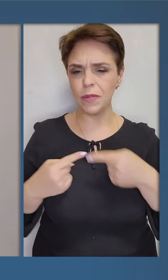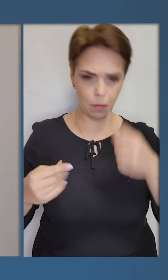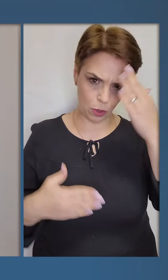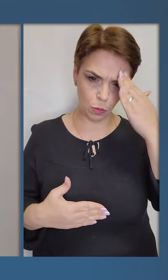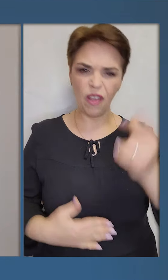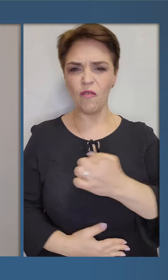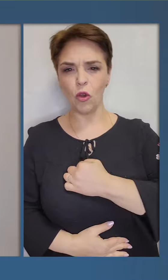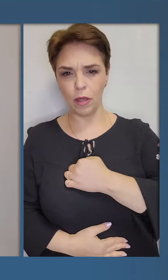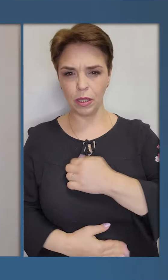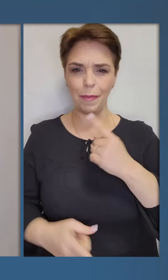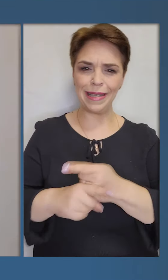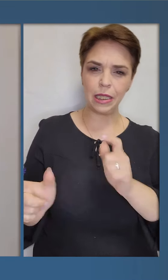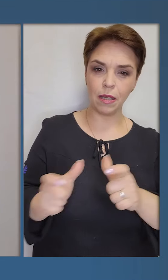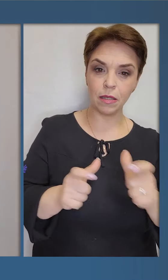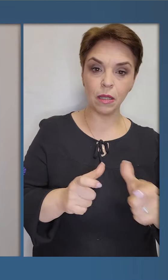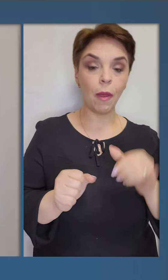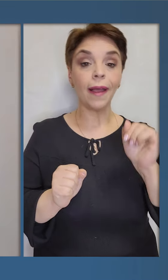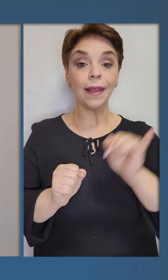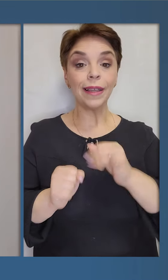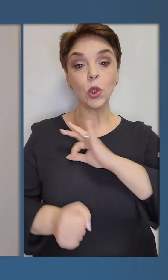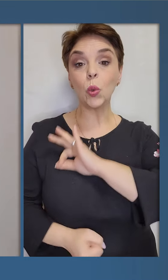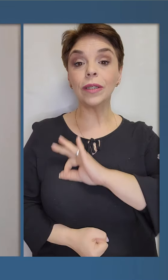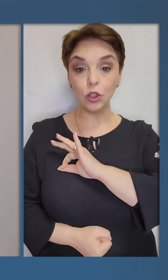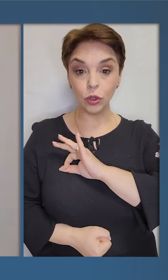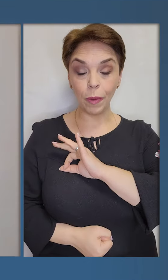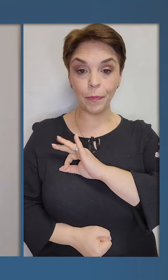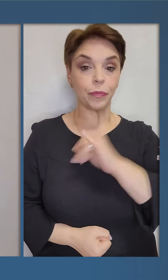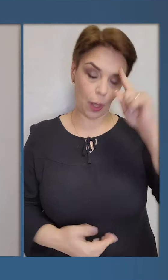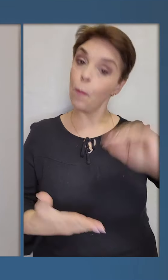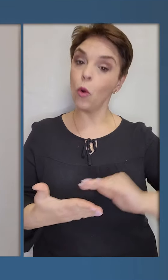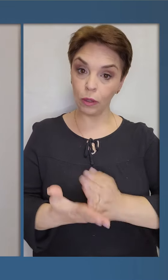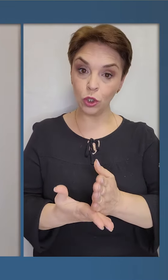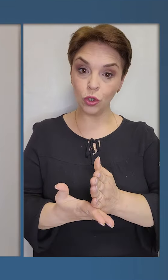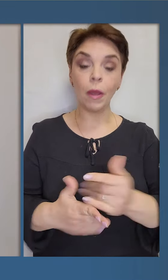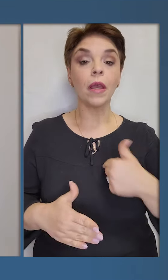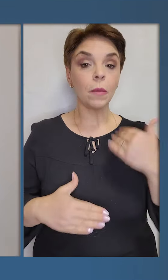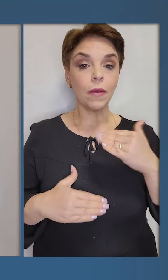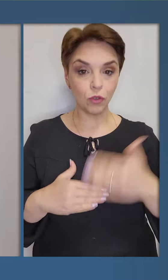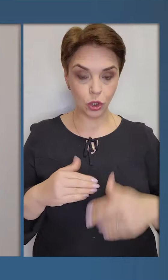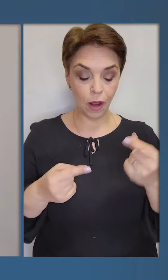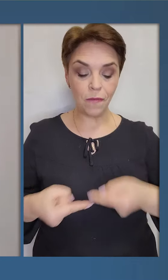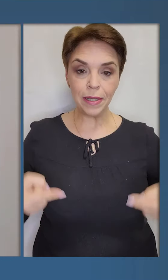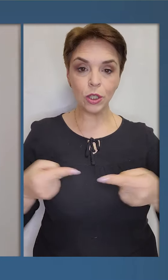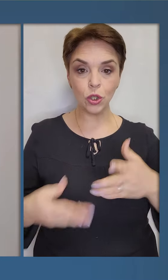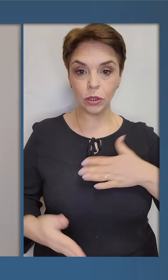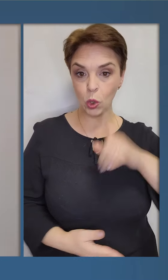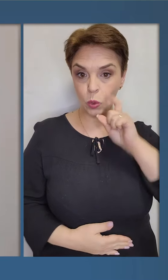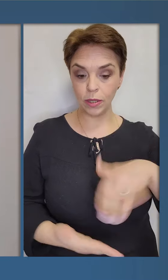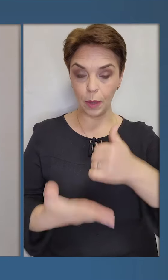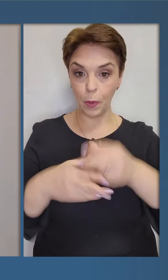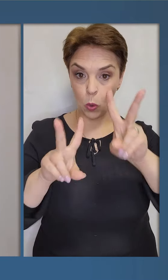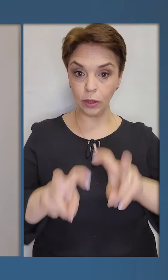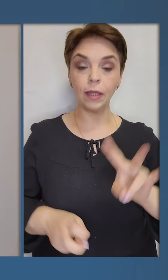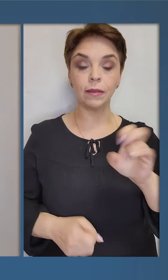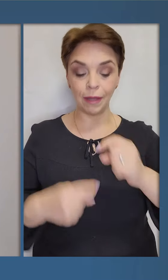способами. І воєнними, і санкційними, і юридичними, і політичними. І ми вже визначили